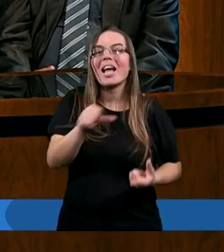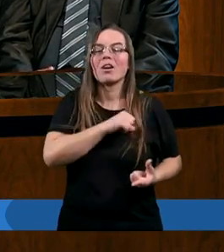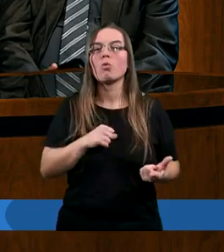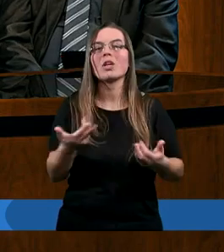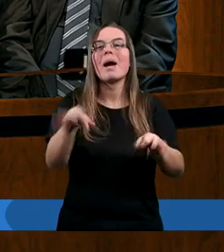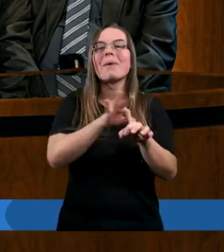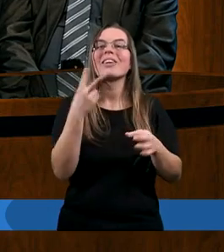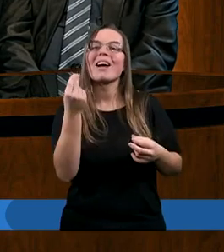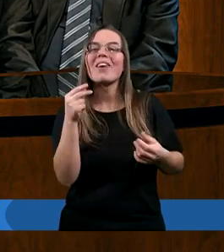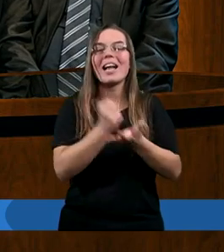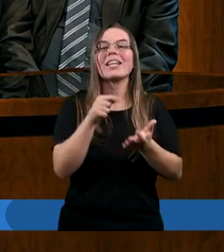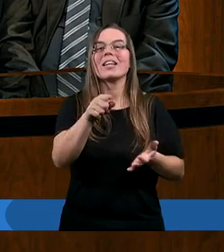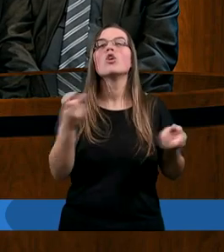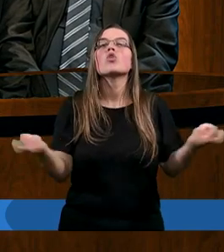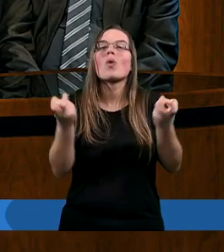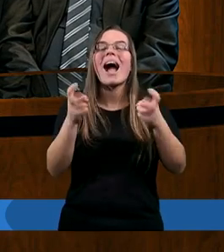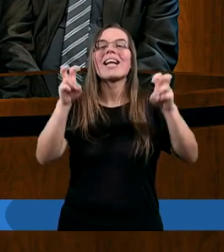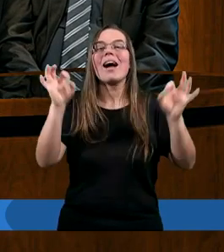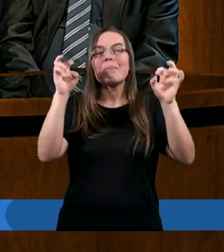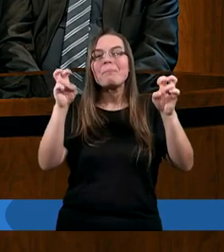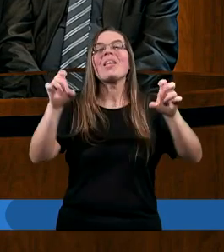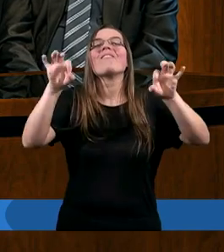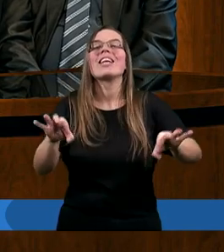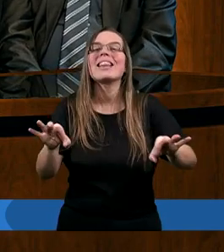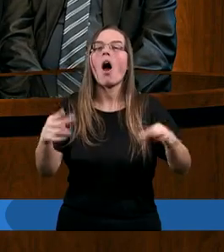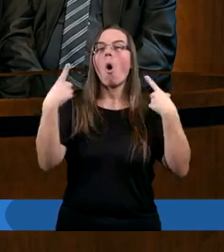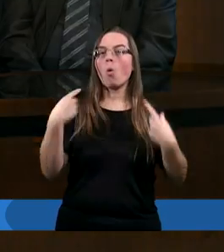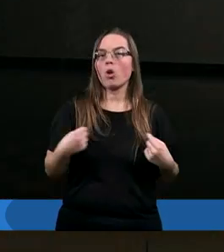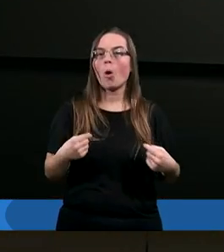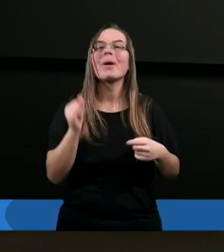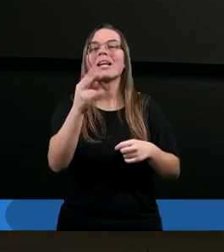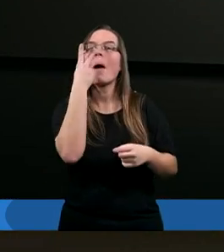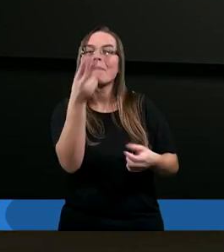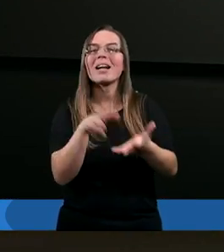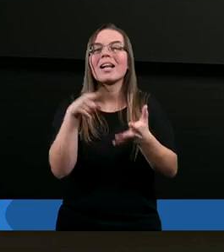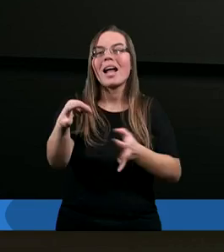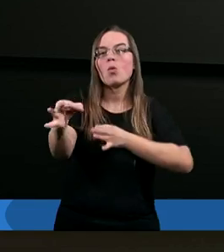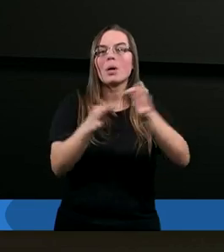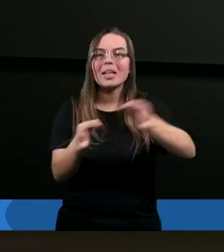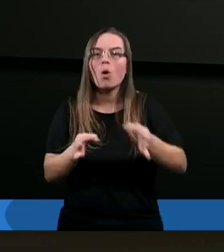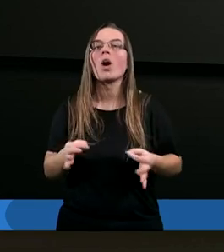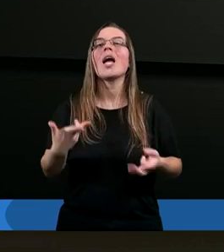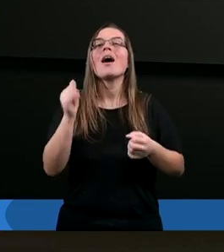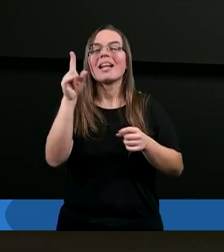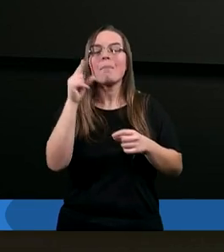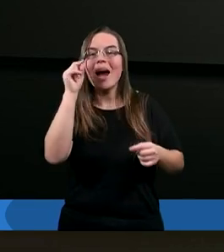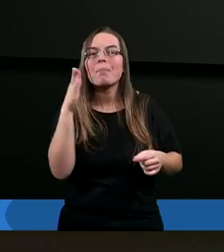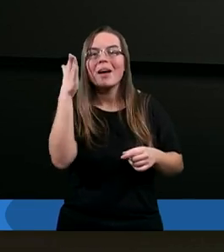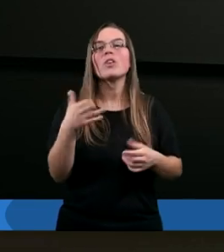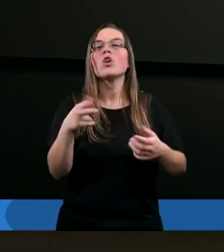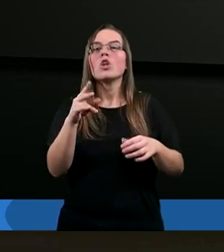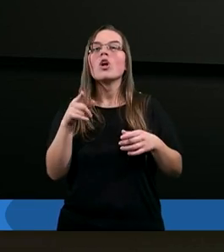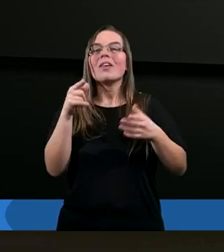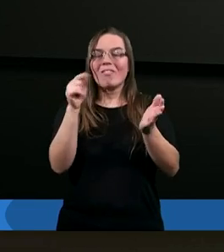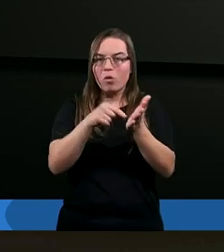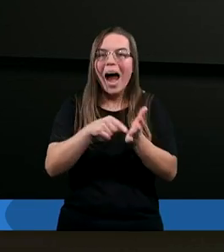kwestii właśnie szukania winnego i próby takiego patrzenia na tą historię w miarę z bezpiecznej perspektywy, zadajmy